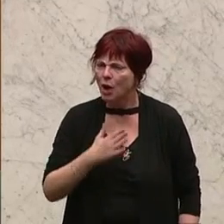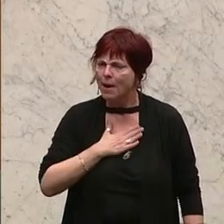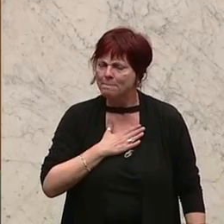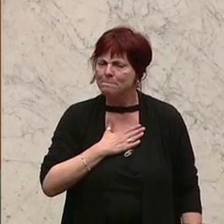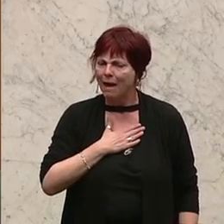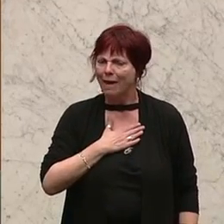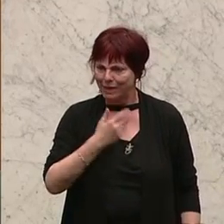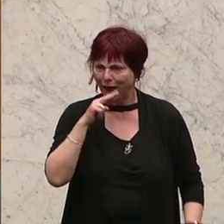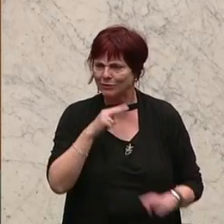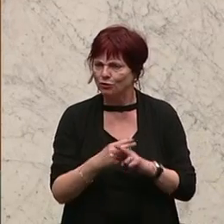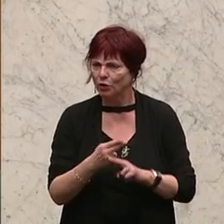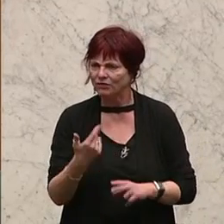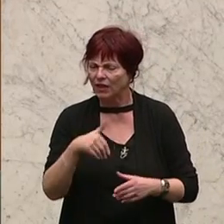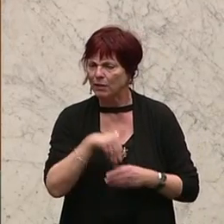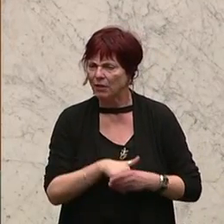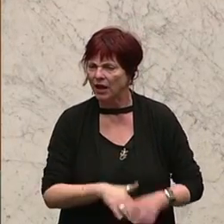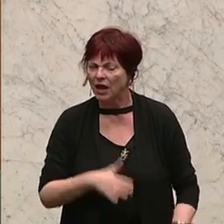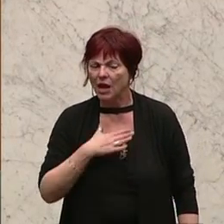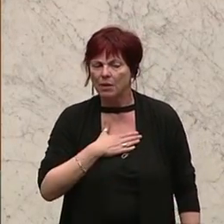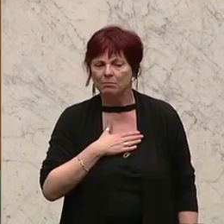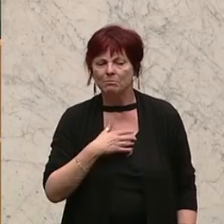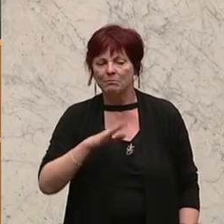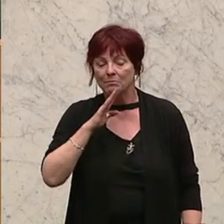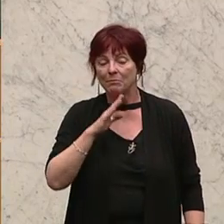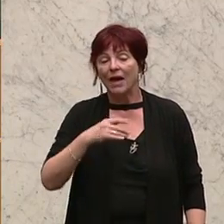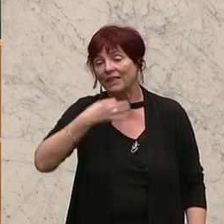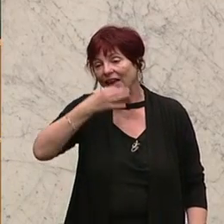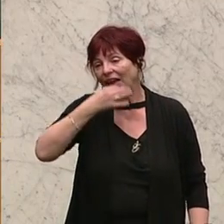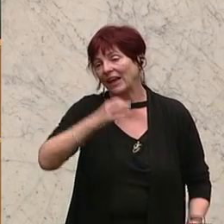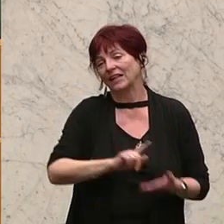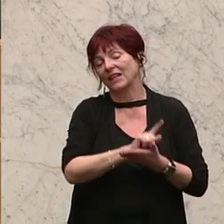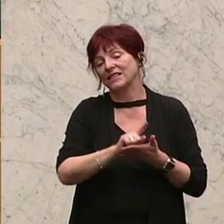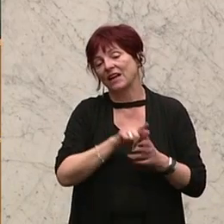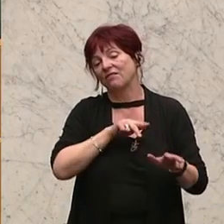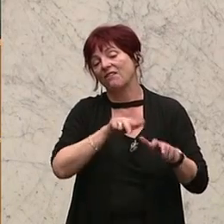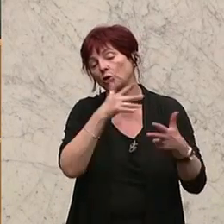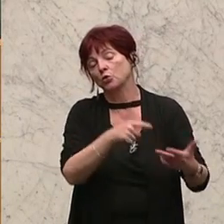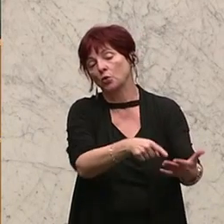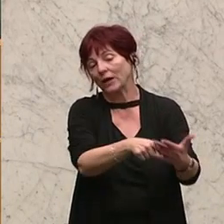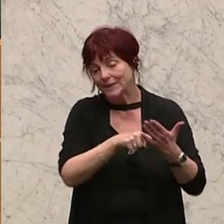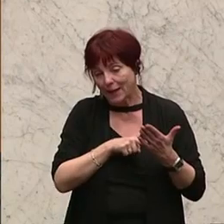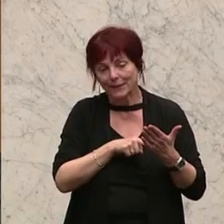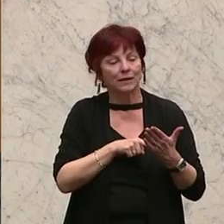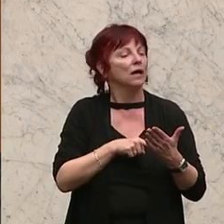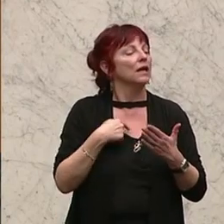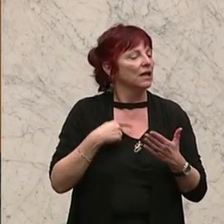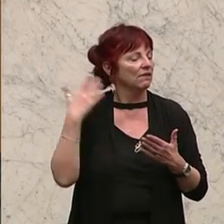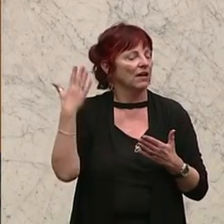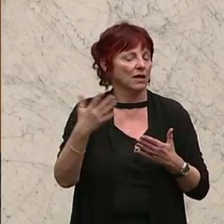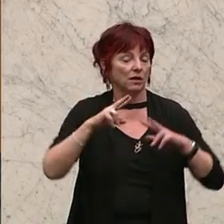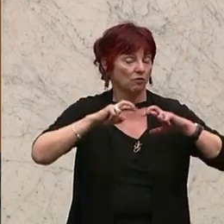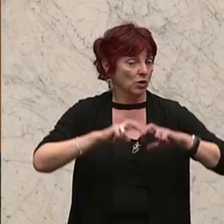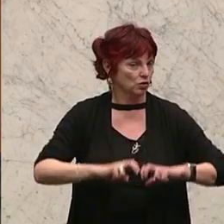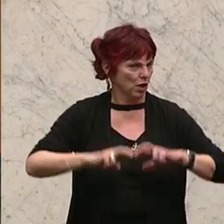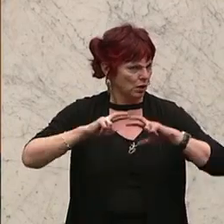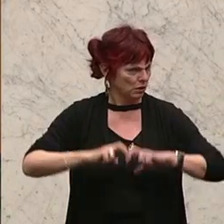Wortmeldung. Ich kann Ihnen nur sagen, meine Redezeitverwaltung hat das so angezeigt. Ich werde dem aber natürlich nachgehen,